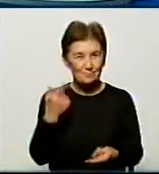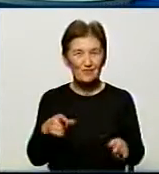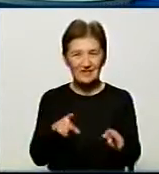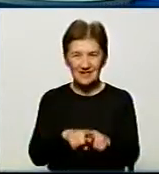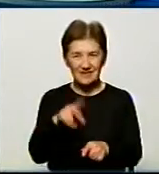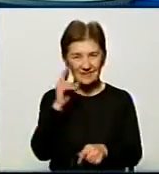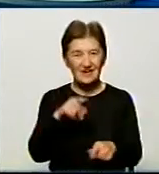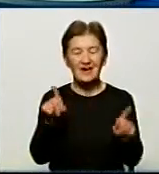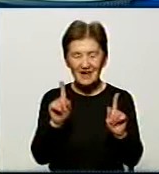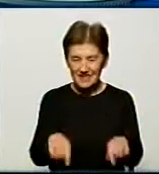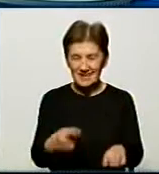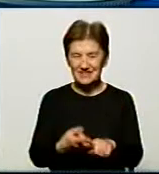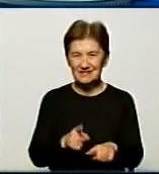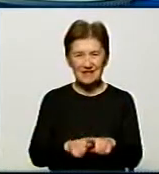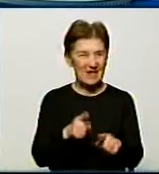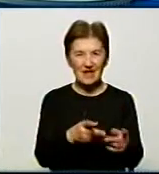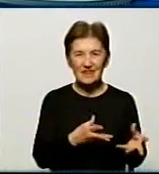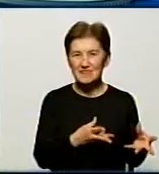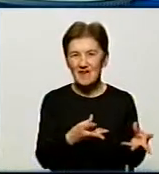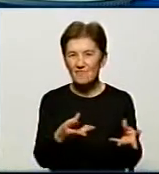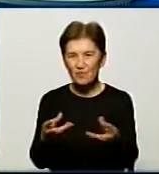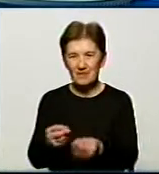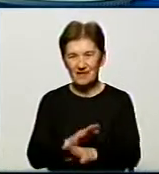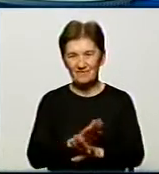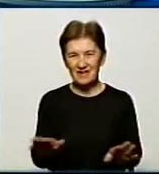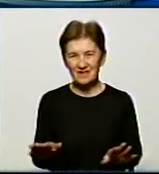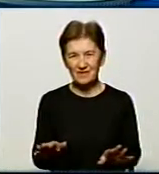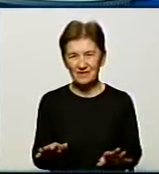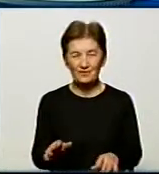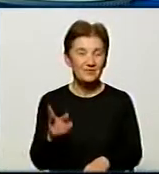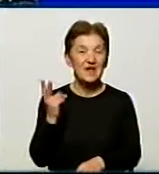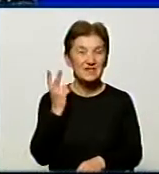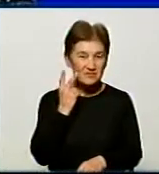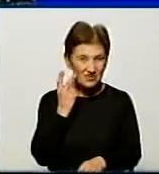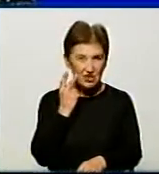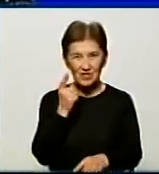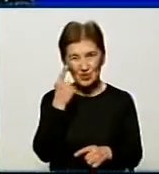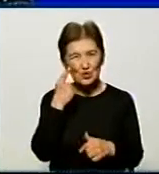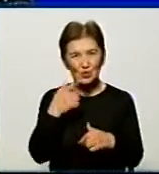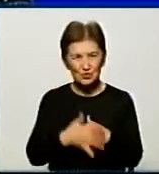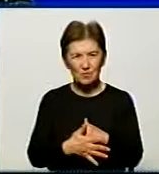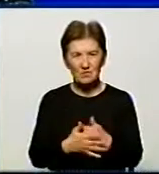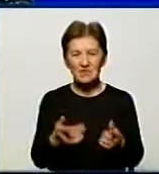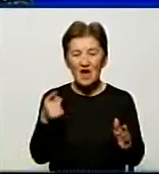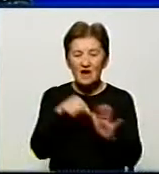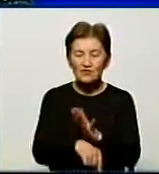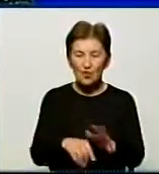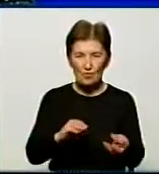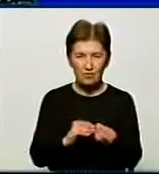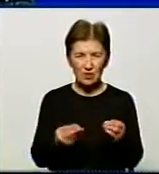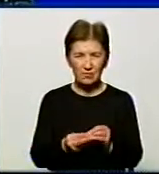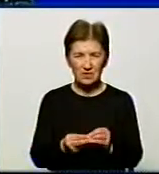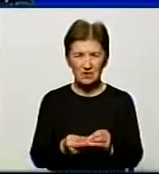але і це не впливає. Але дешевше не значить. вакцинується, звичайно. Розумієте, в чому проблема? В Україні,